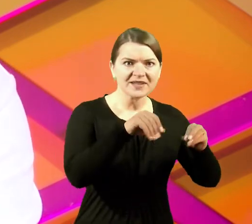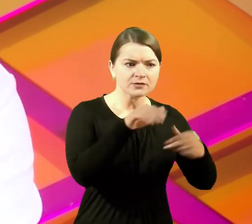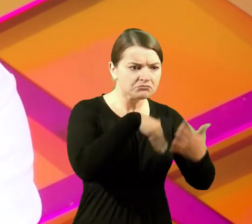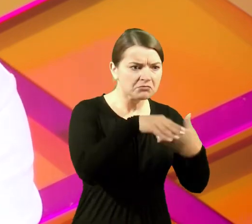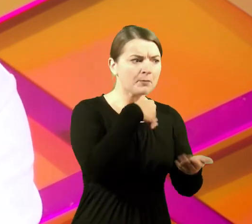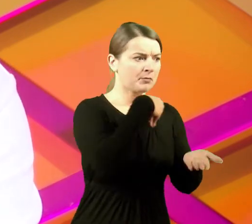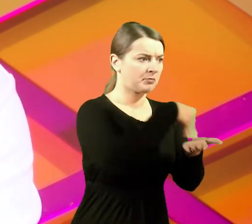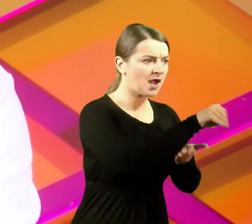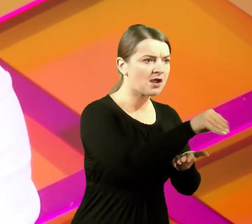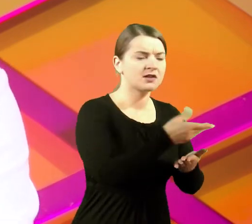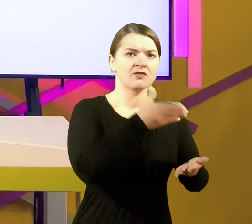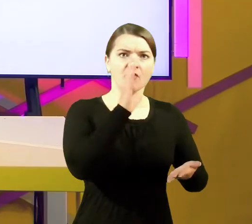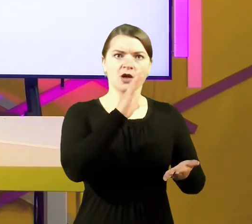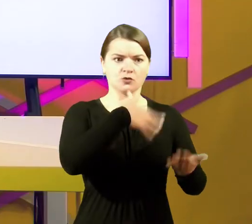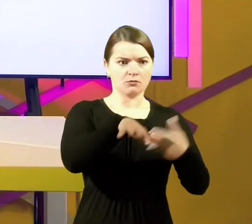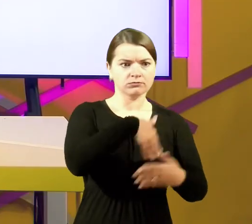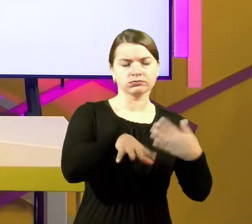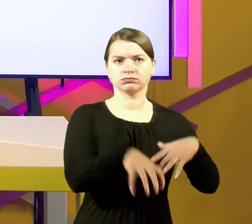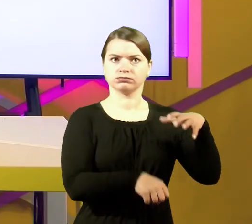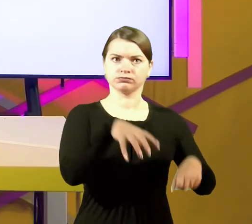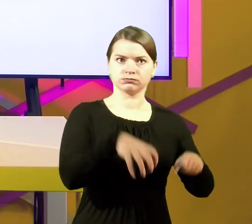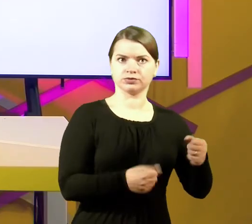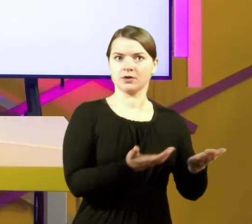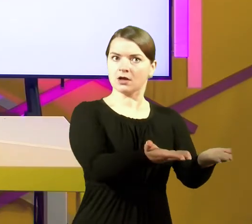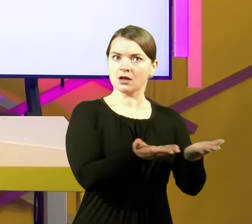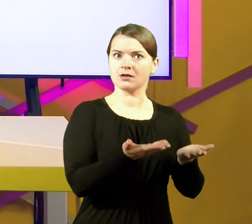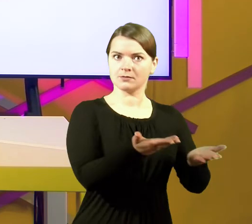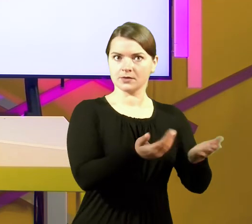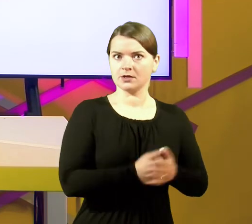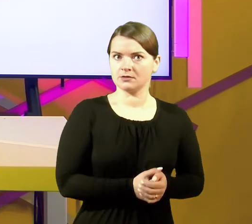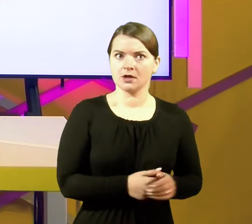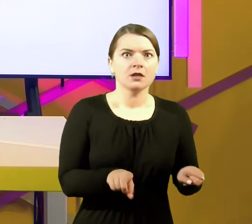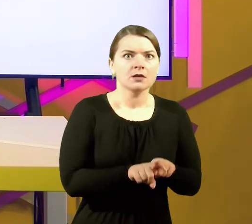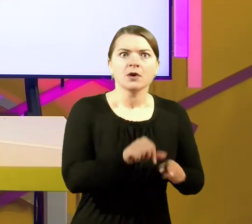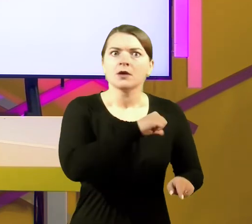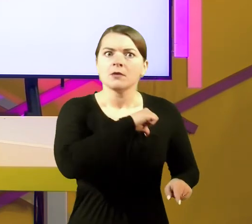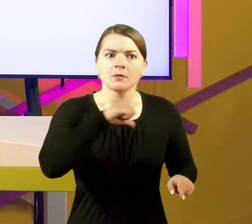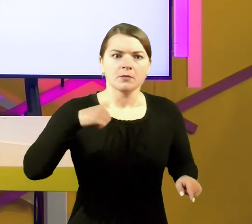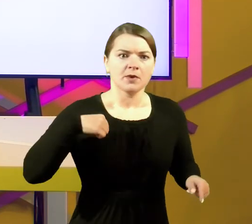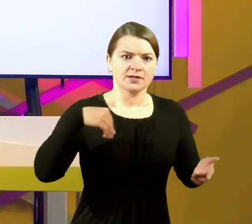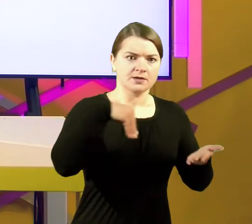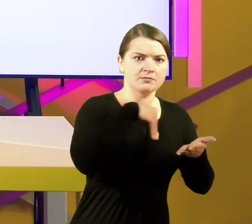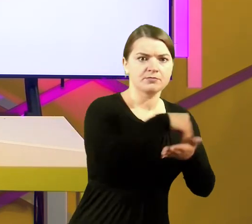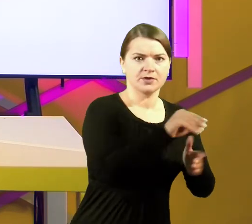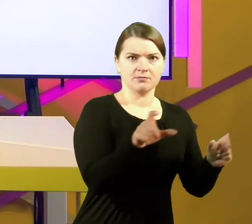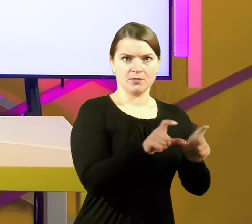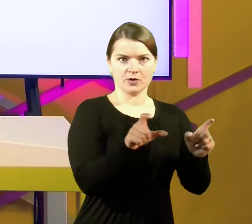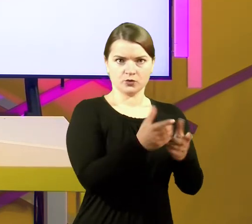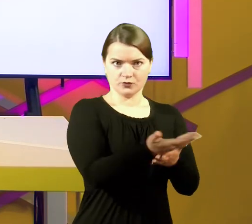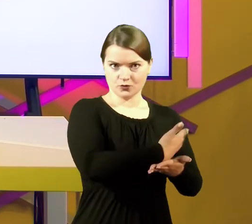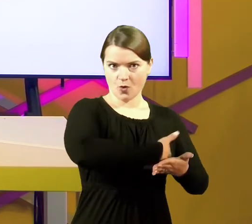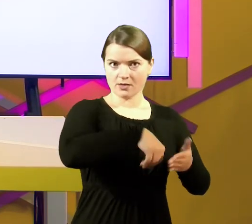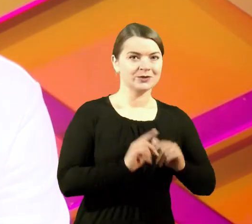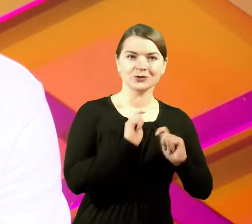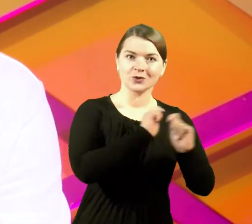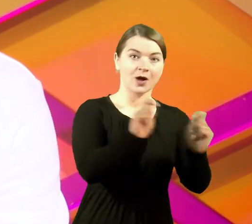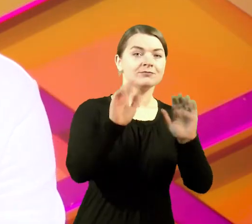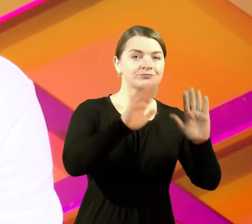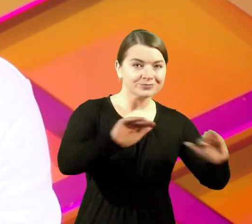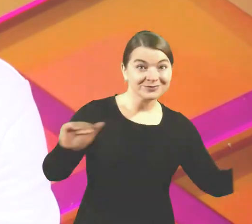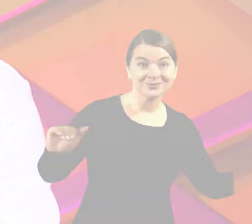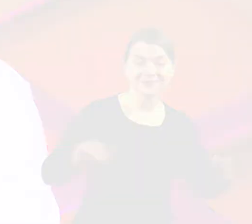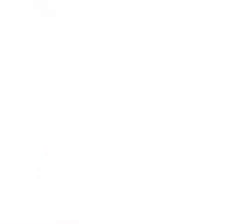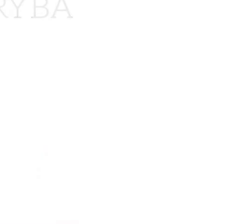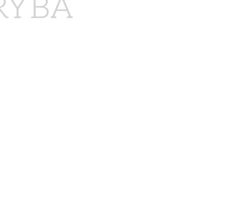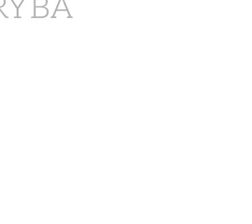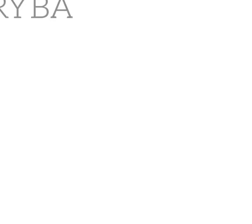mišinį, sumaišai ir iškėpi. O dar paprašiau, gali ir pats nusipirkti parduotuviai. Iki